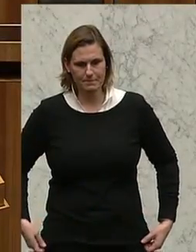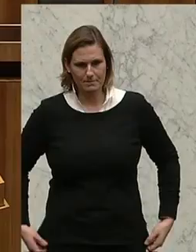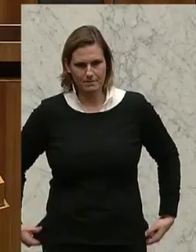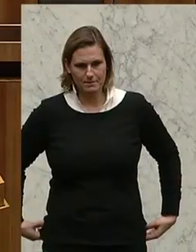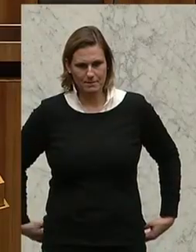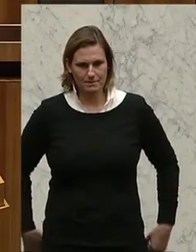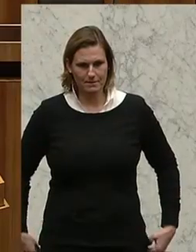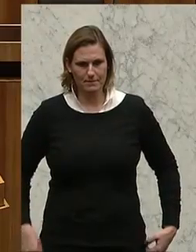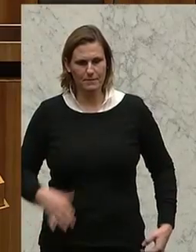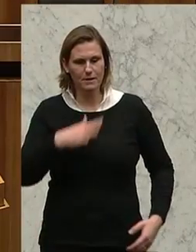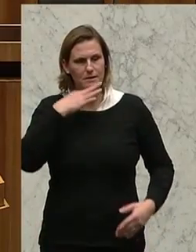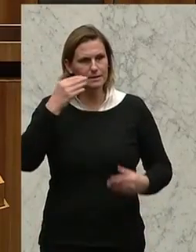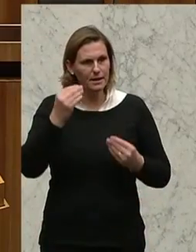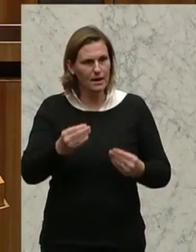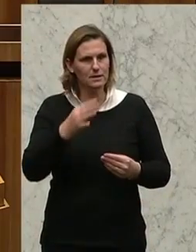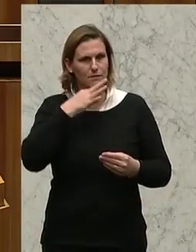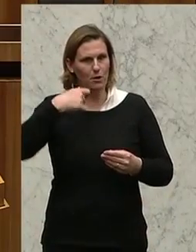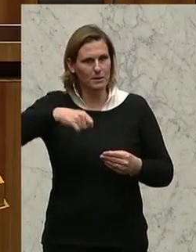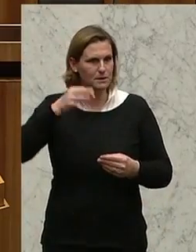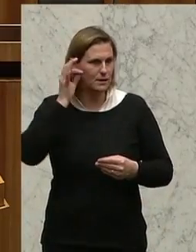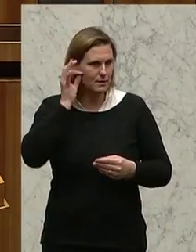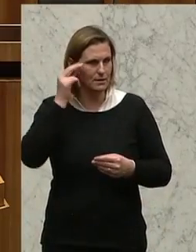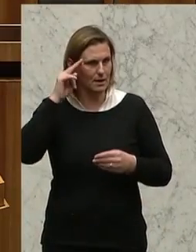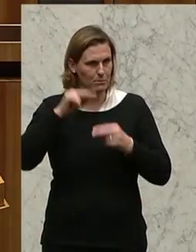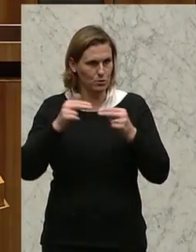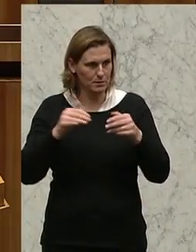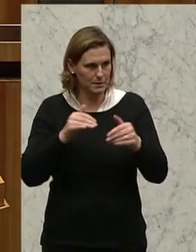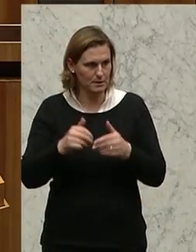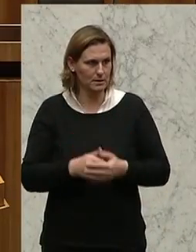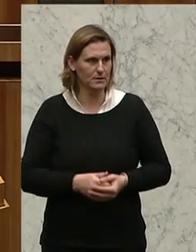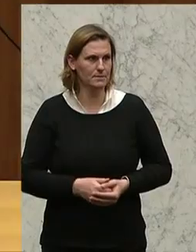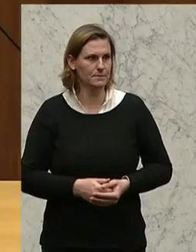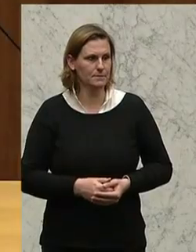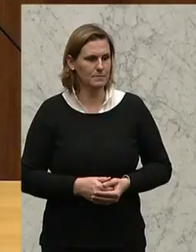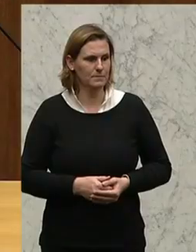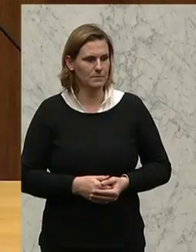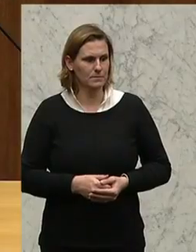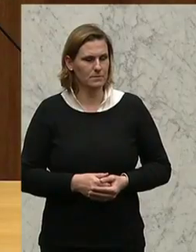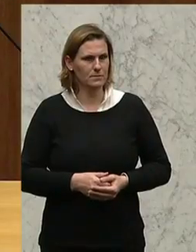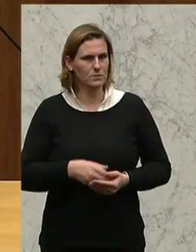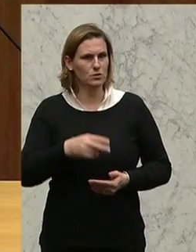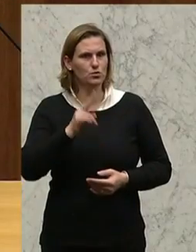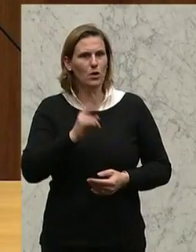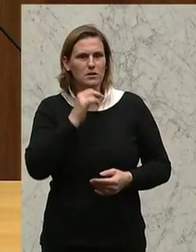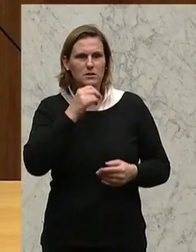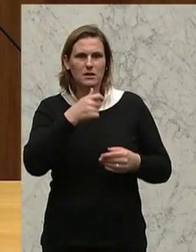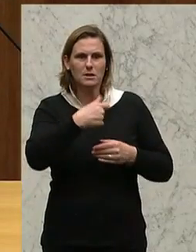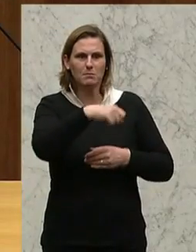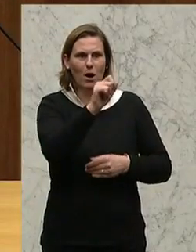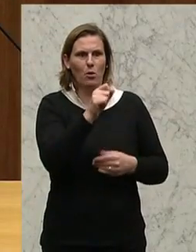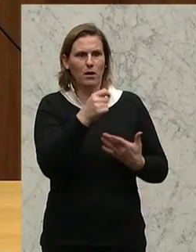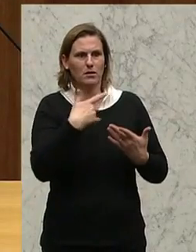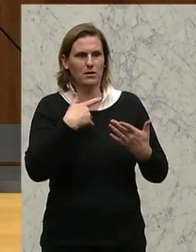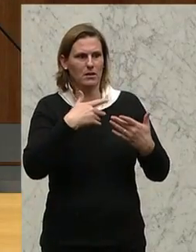Sehr geehrte Frau Präsidentin, sehr geehrter Herr Bundesminister, You cannot build a wall against climate